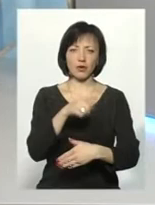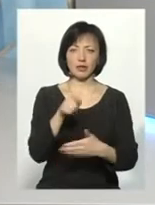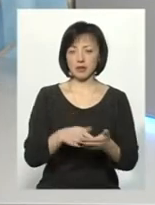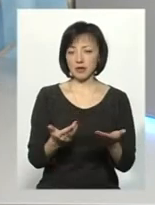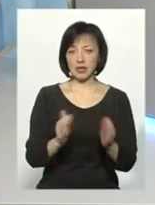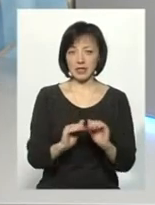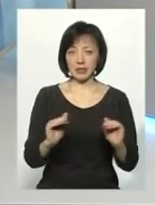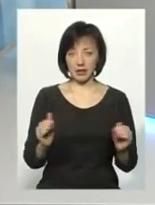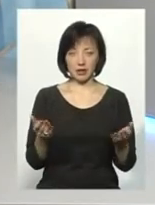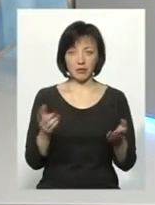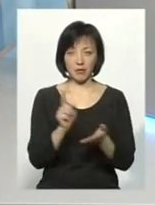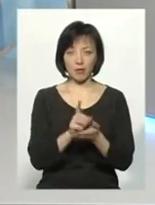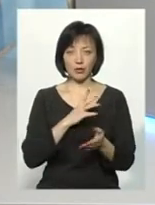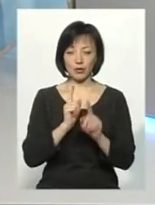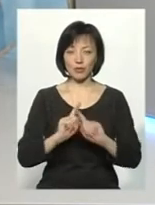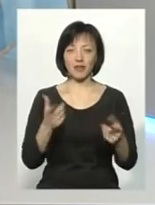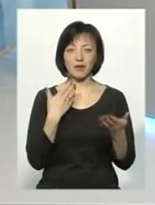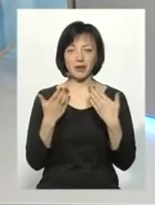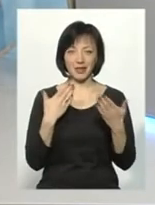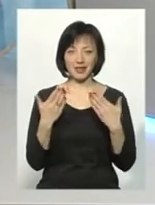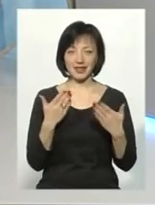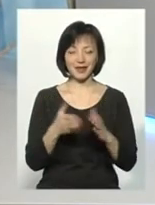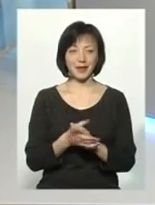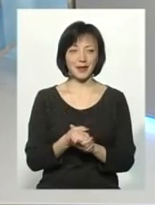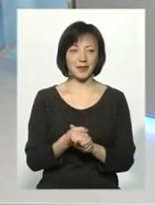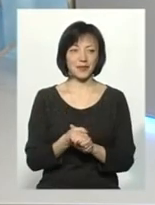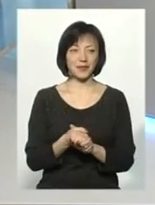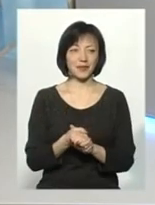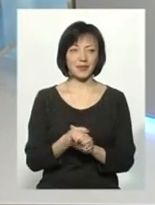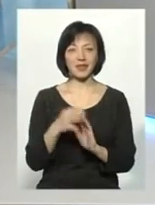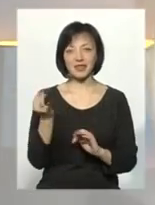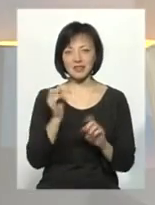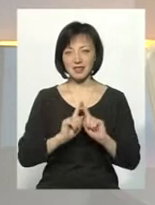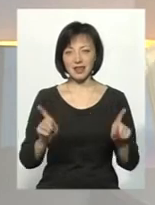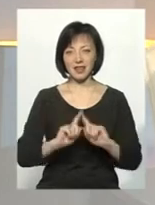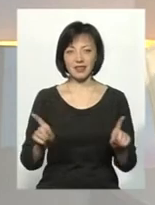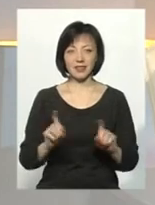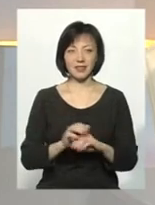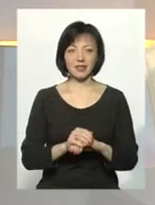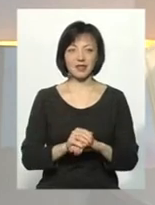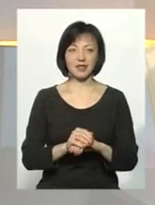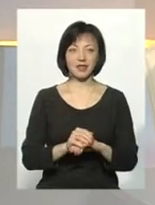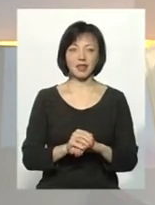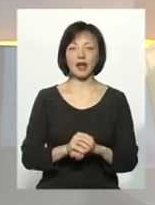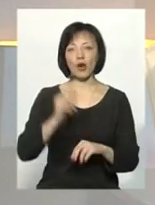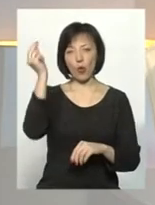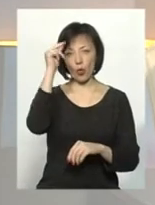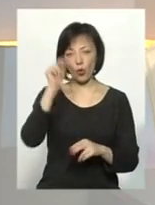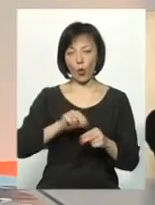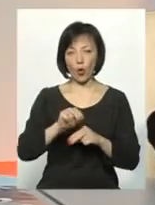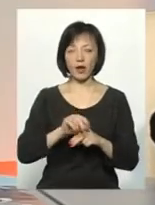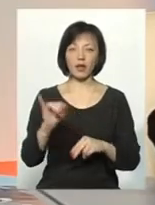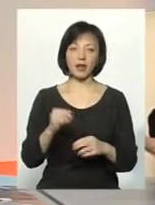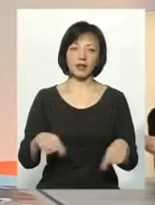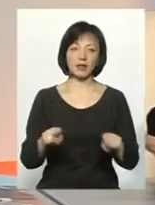що до дітей має бути особливий підхід, цікавинки якісь, родзинки, можливо, є. Це і уроки, і